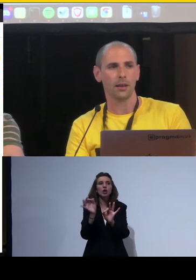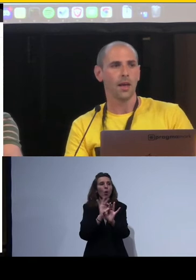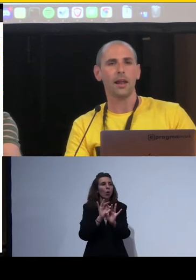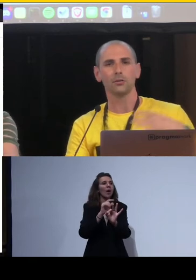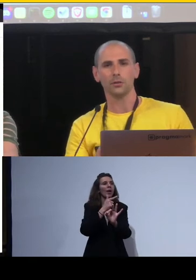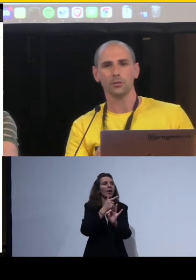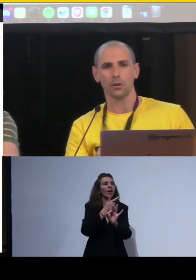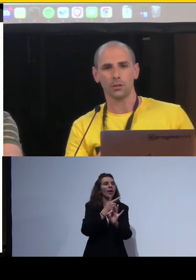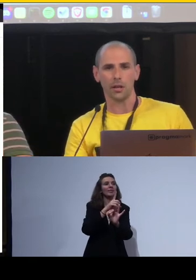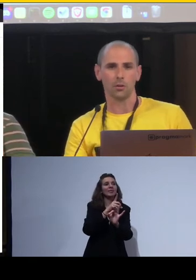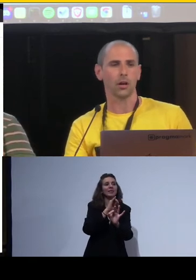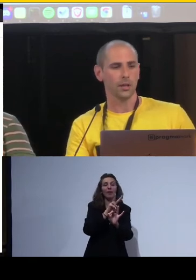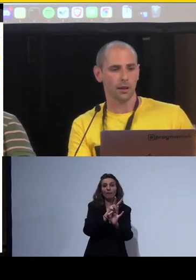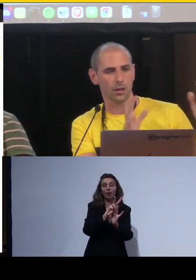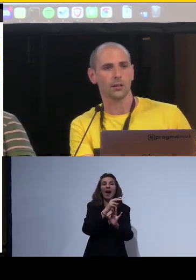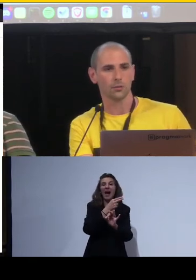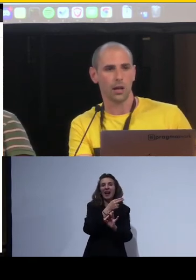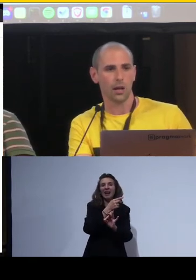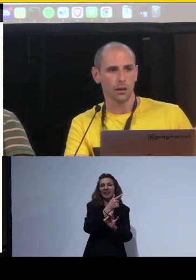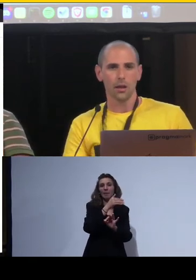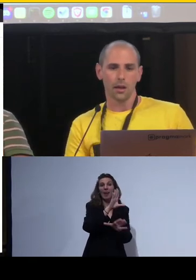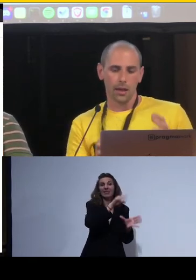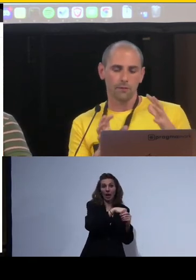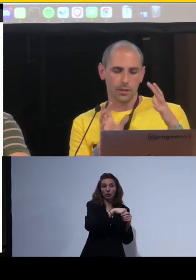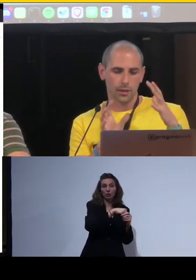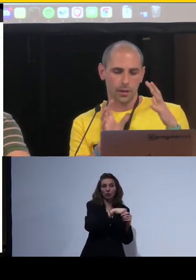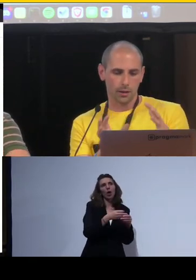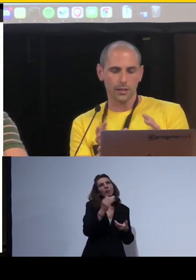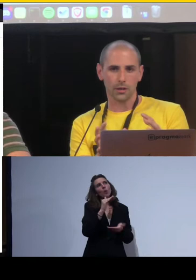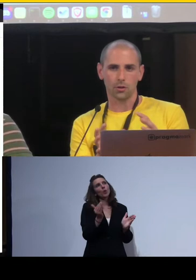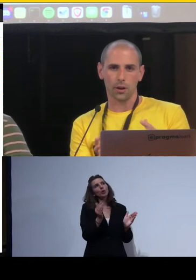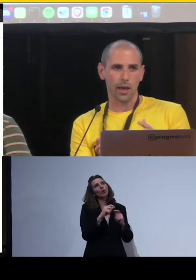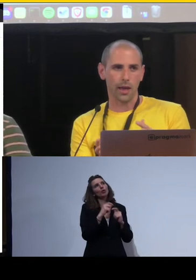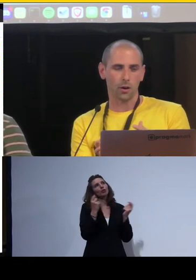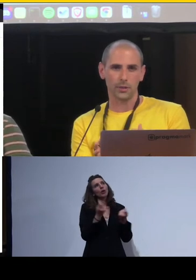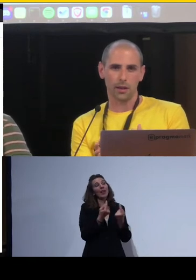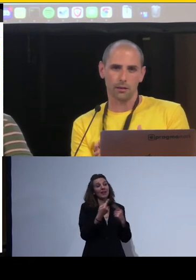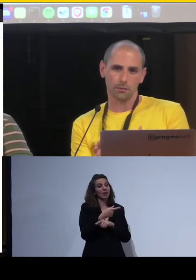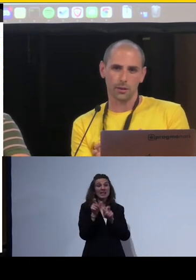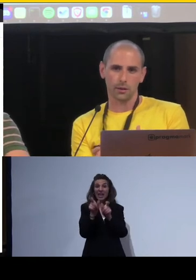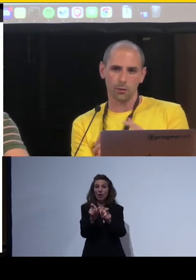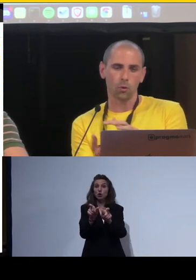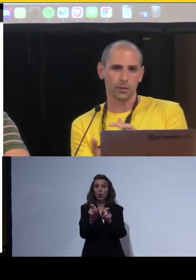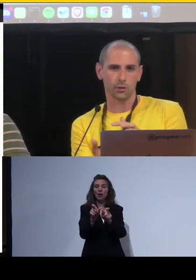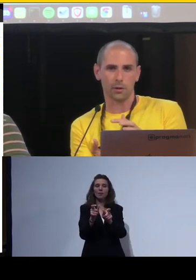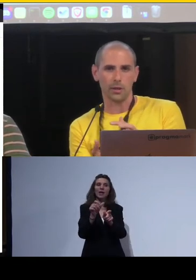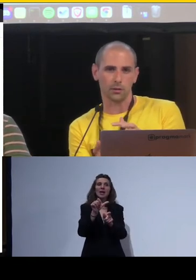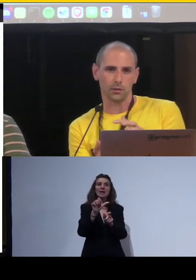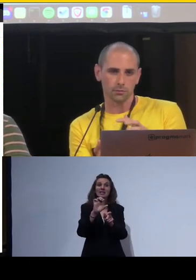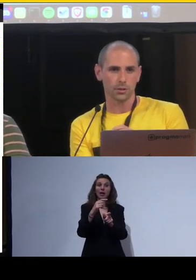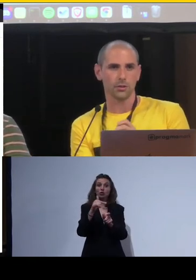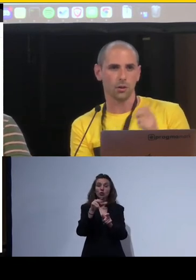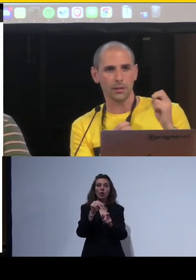'HTML, è il contenitore generico, è come dire una scatola e invece la section è come dire un contenitore